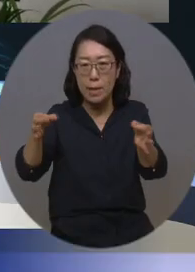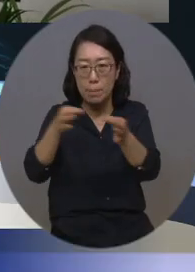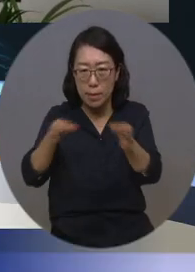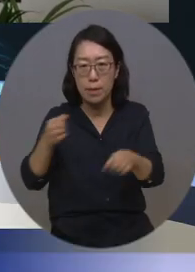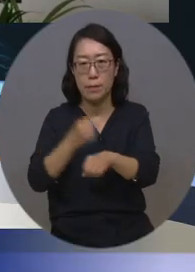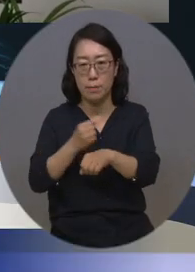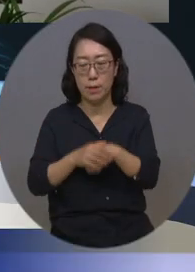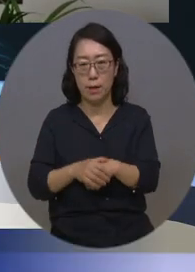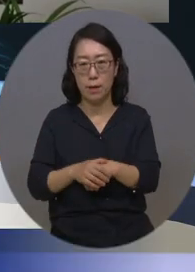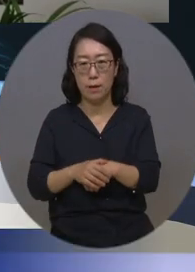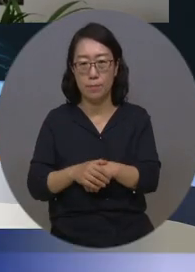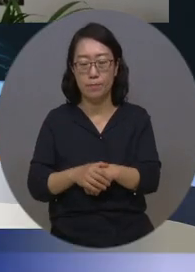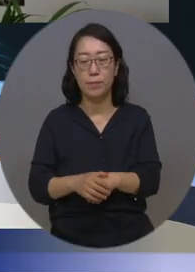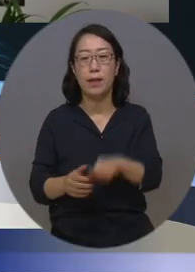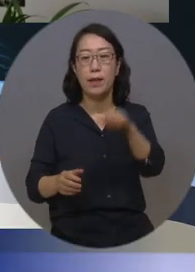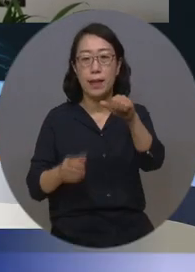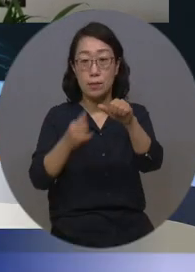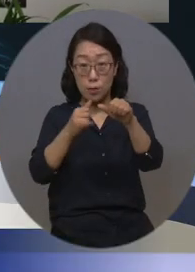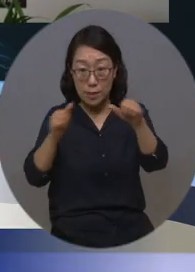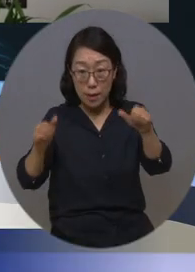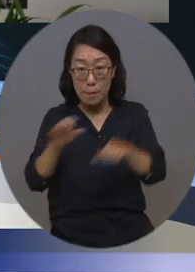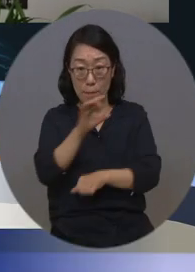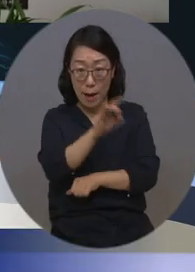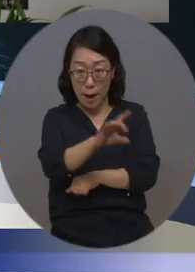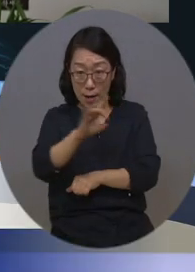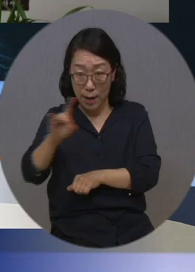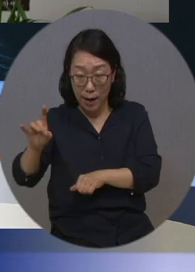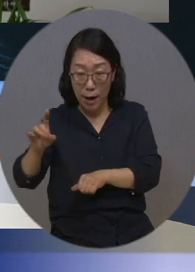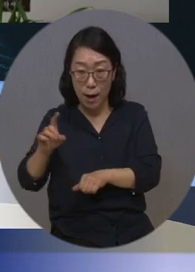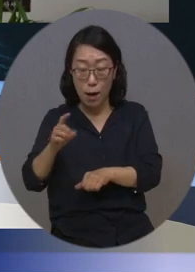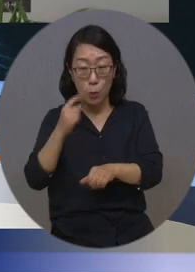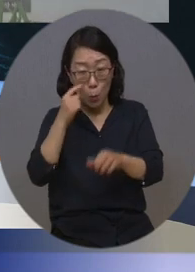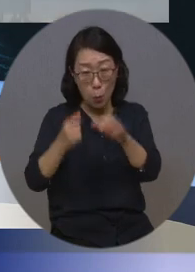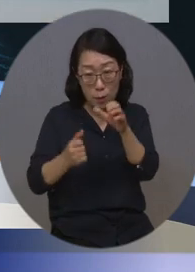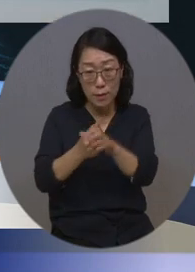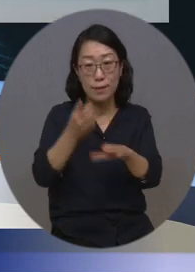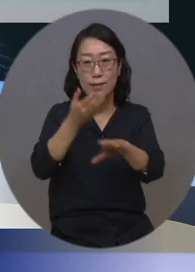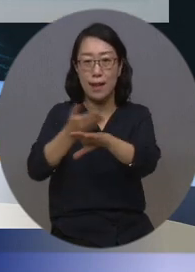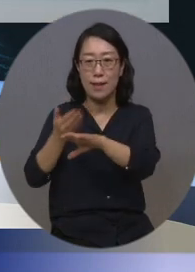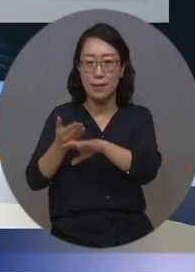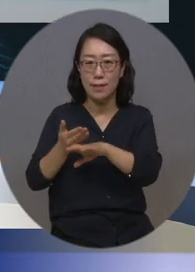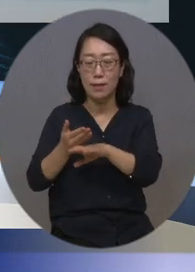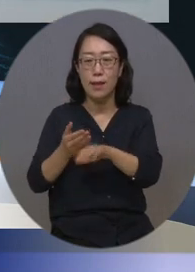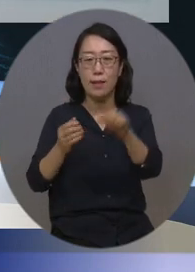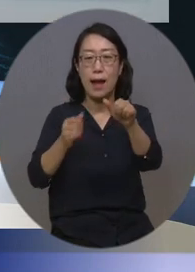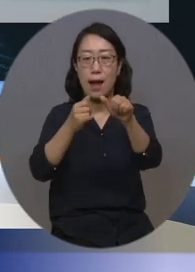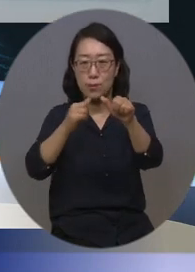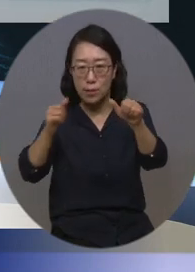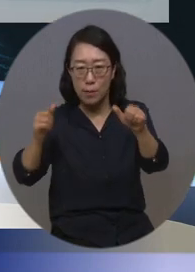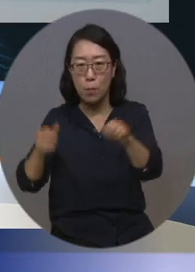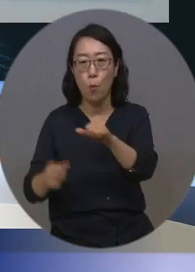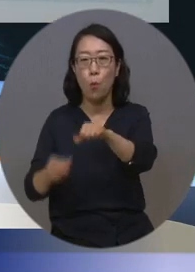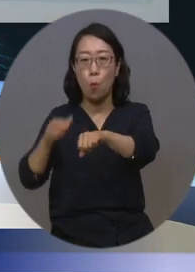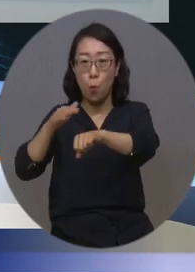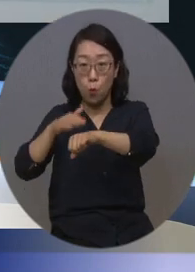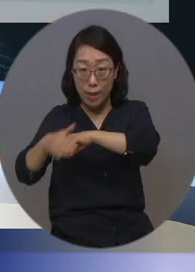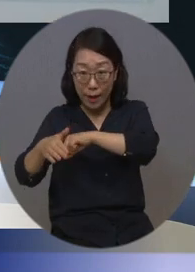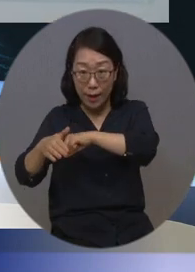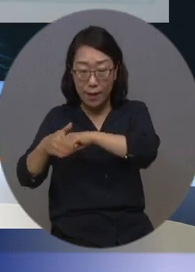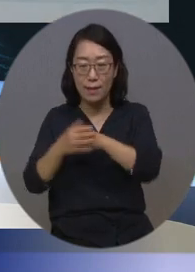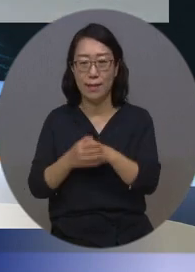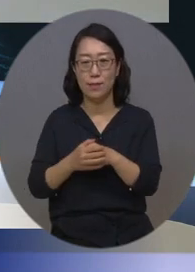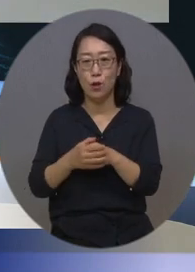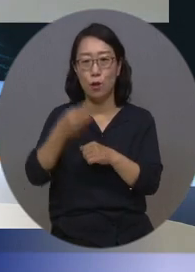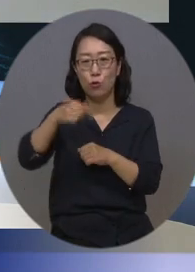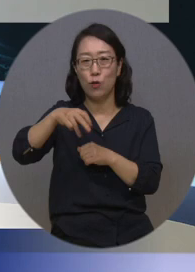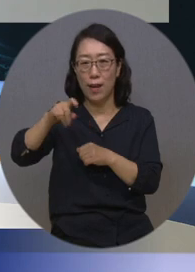5명의 작가들이 각자 다른 5색깔의 작품들을 선보이는 5인 5색 전시회가 순천 루카스